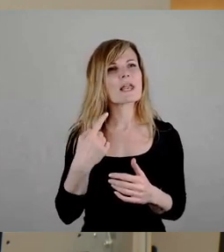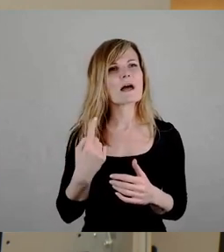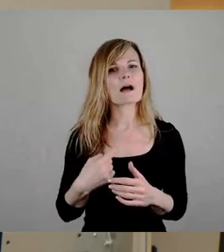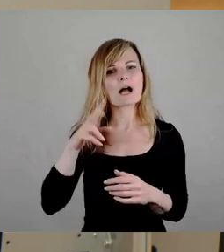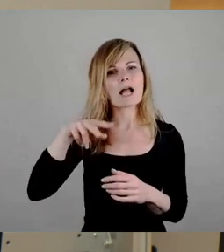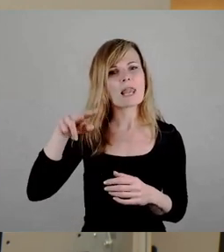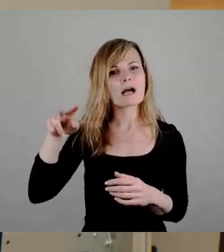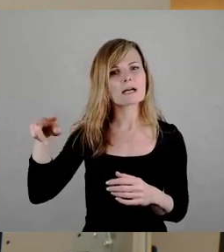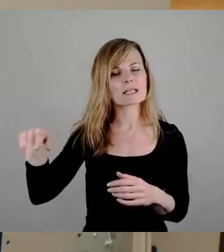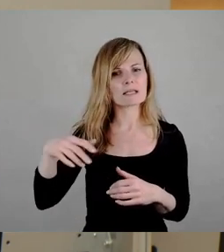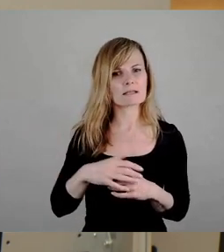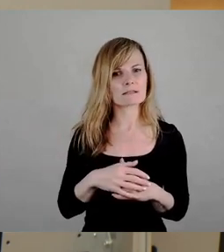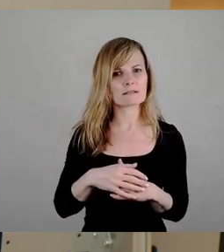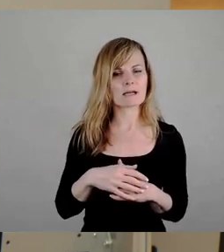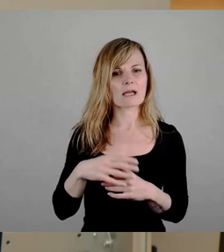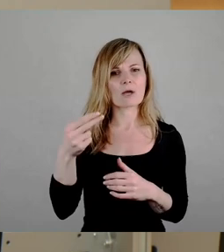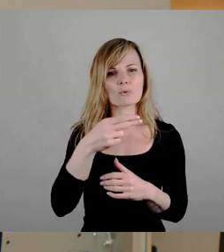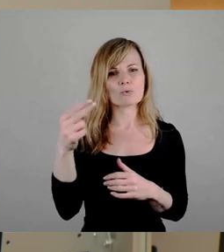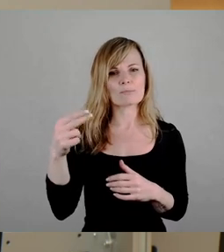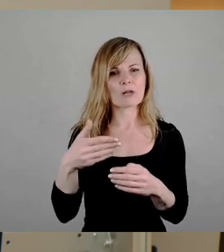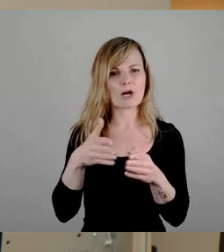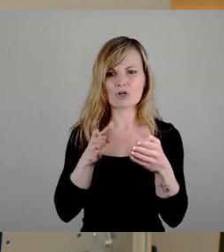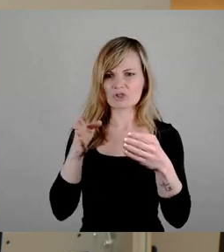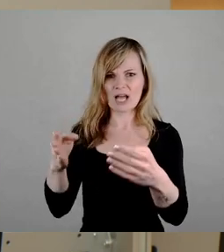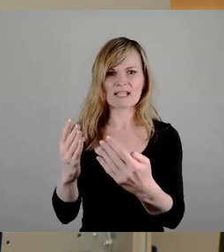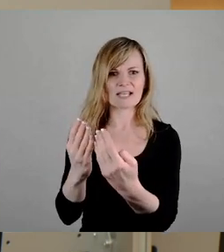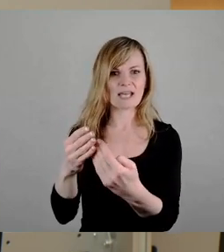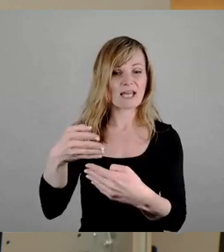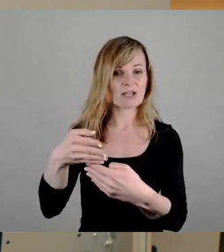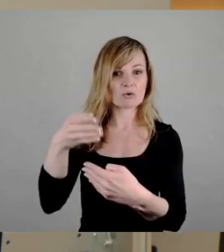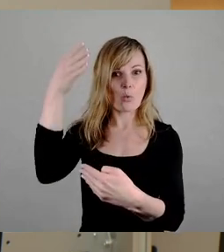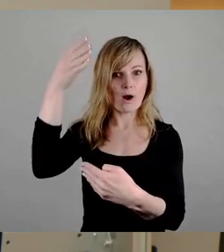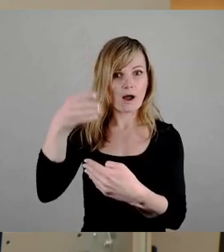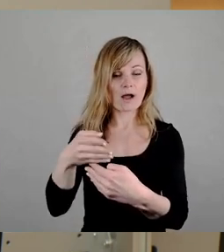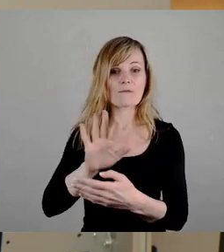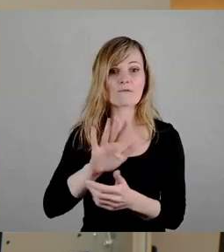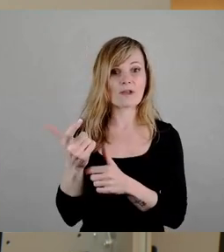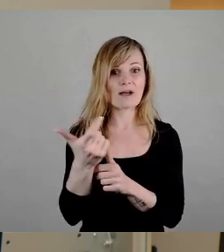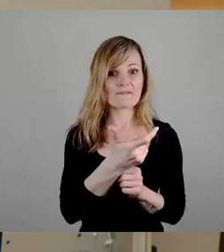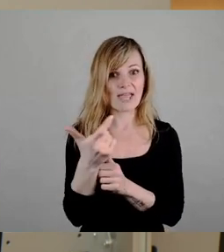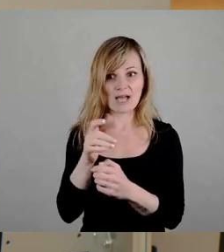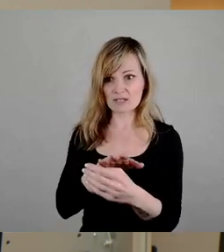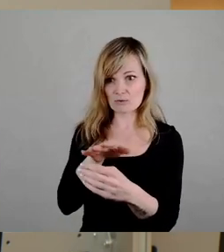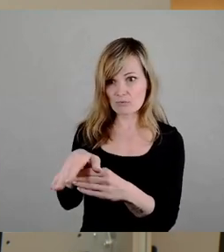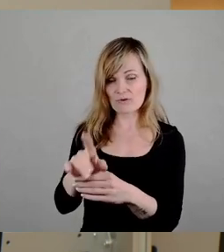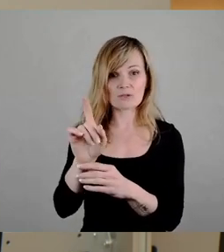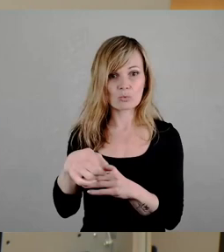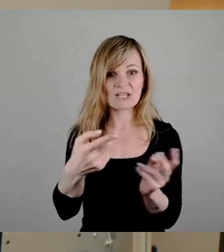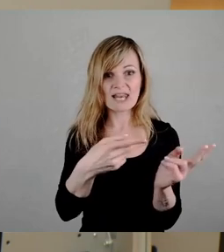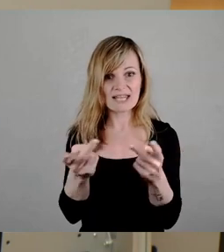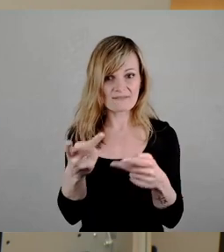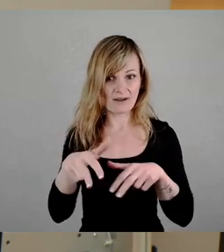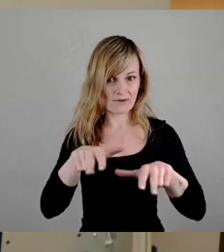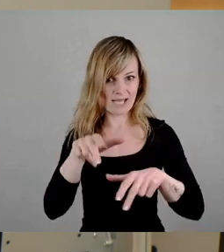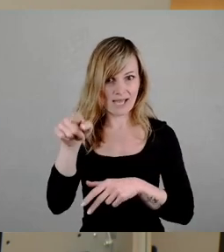Tor an der Hüblerstraße. Und da ist im Prinzip der gesamte Lieferverkehr und die Feuerwehrzufahrt. Das heißt, es ist verkehrstechnisch